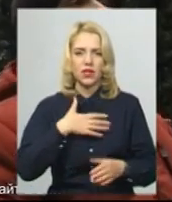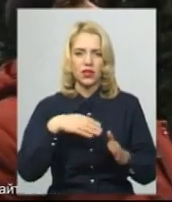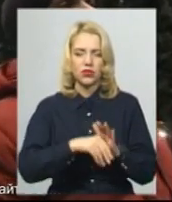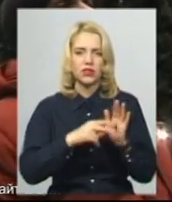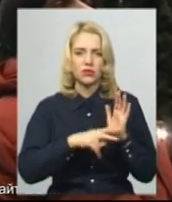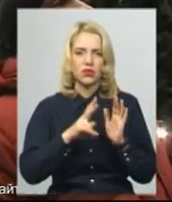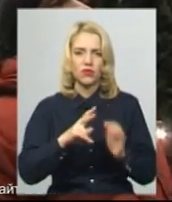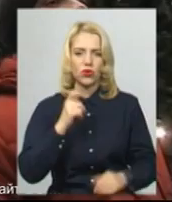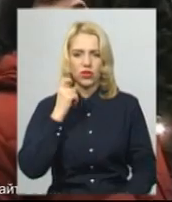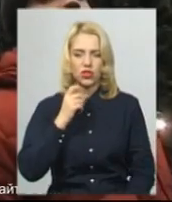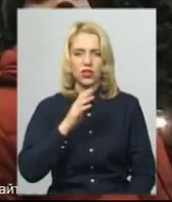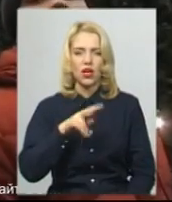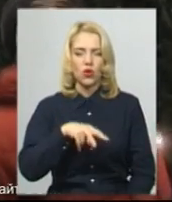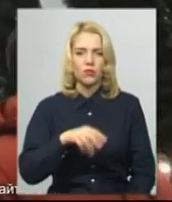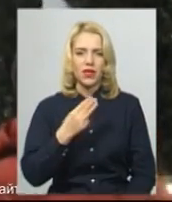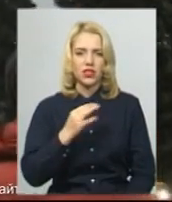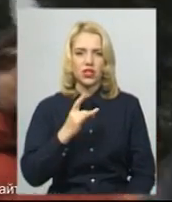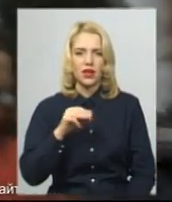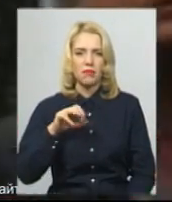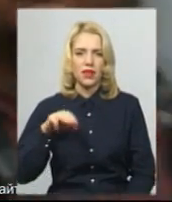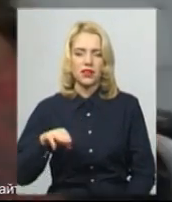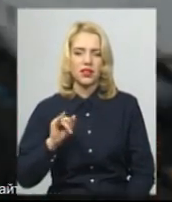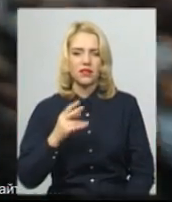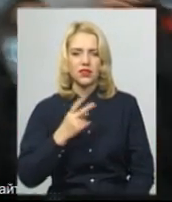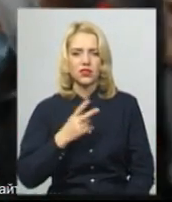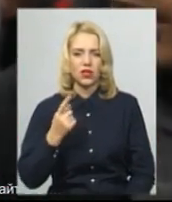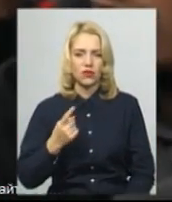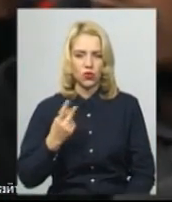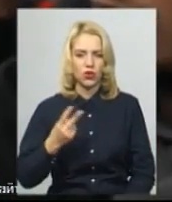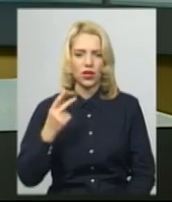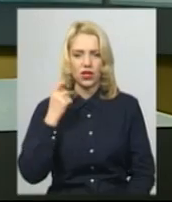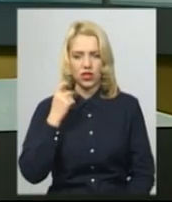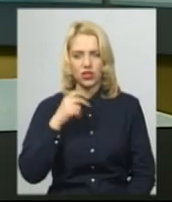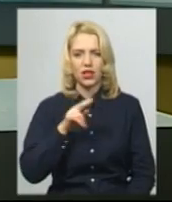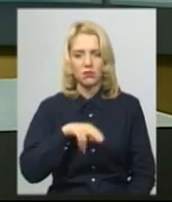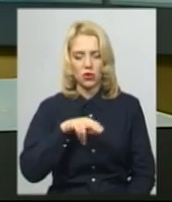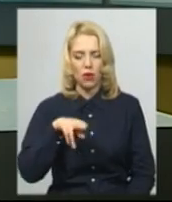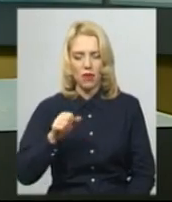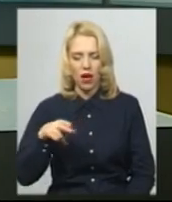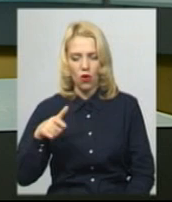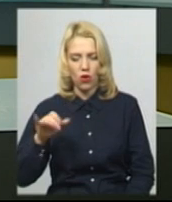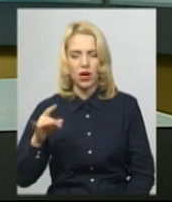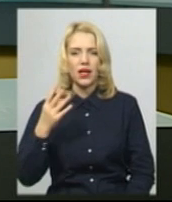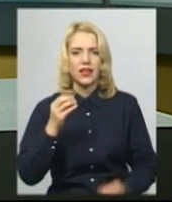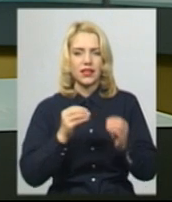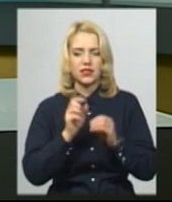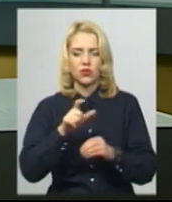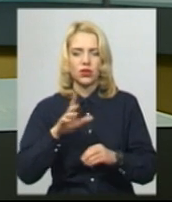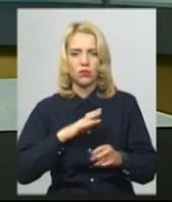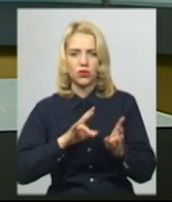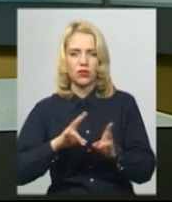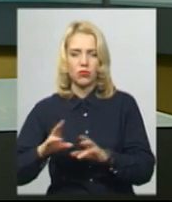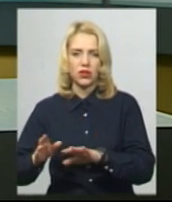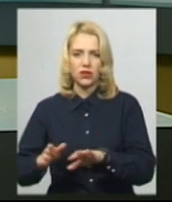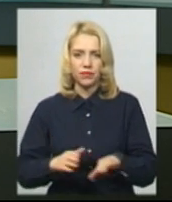-річна Людмила Шеремет та 21-річний Дмитро Пагор. Десятеро людей були травмовані. Громада села